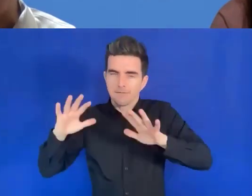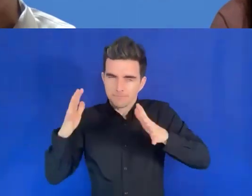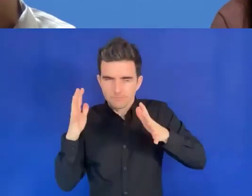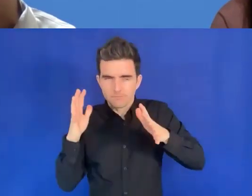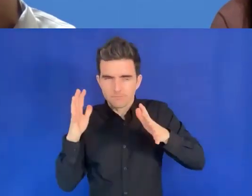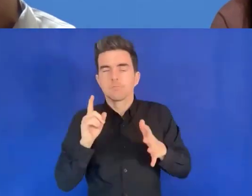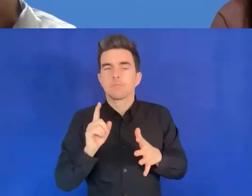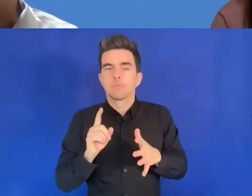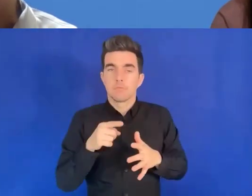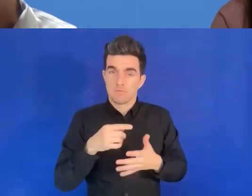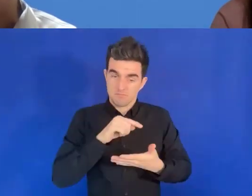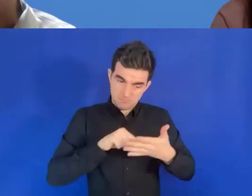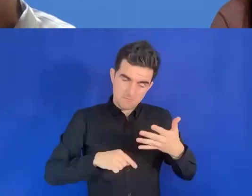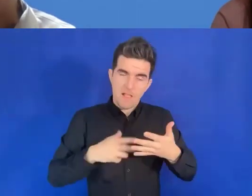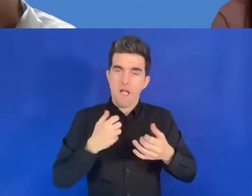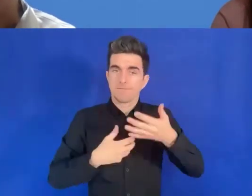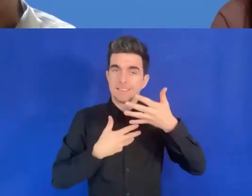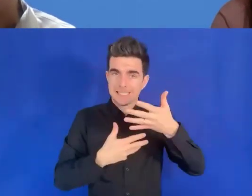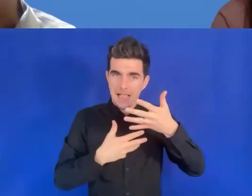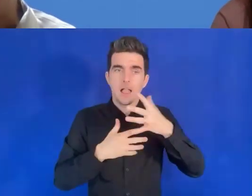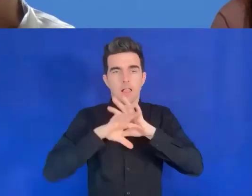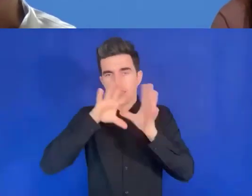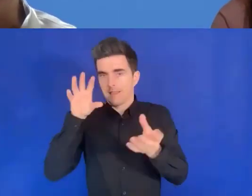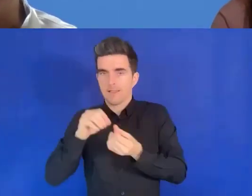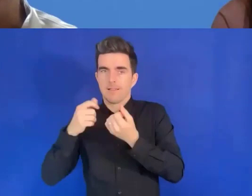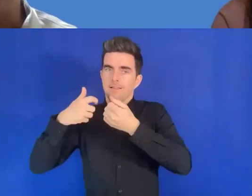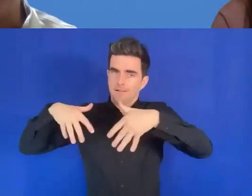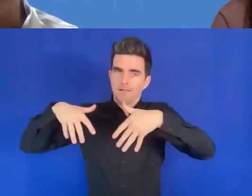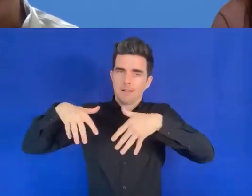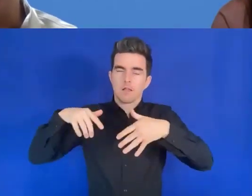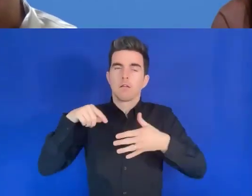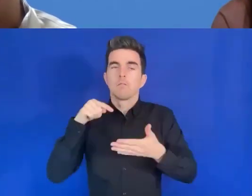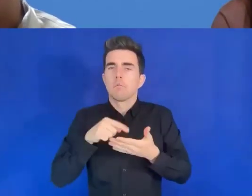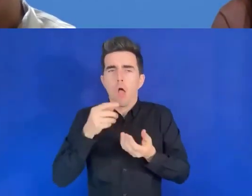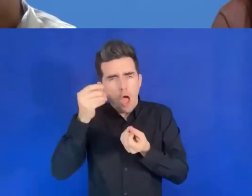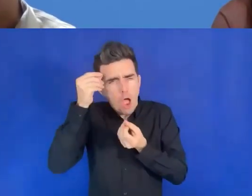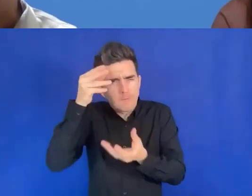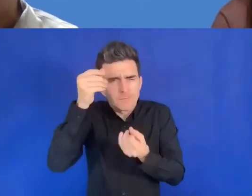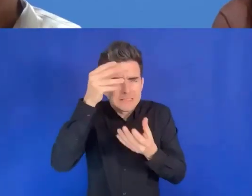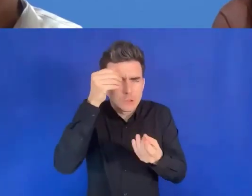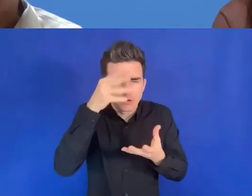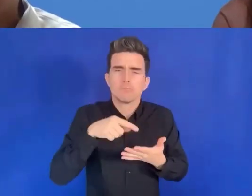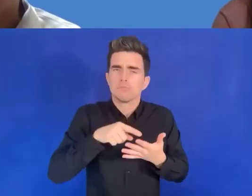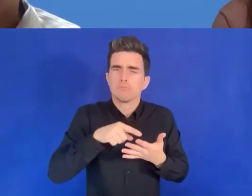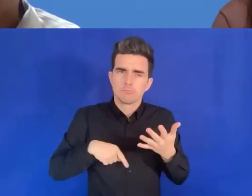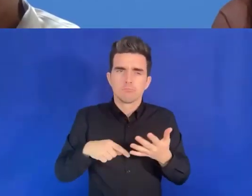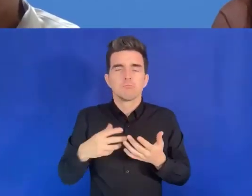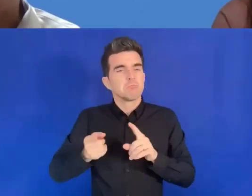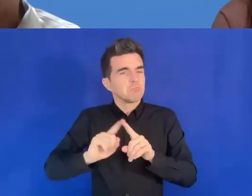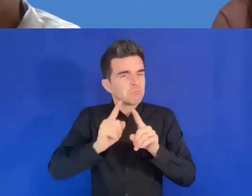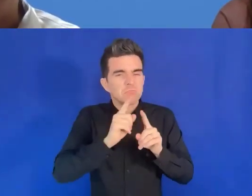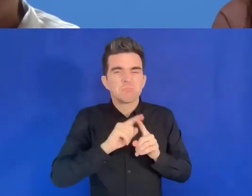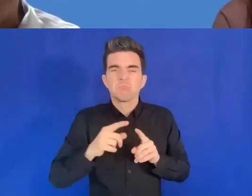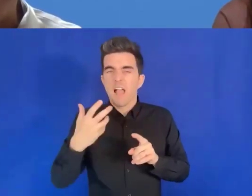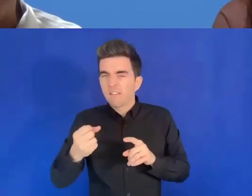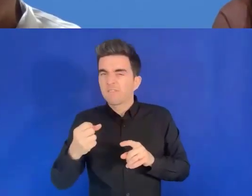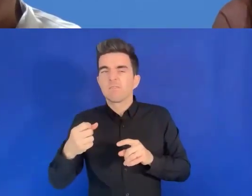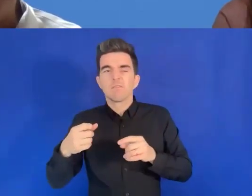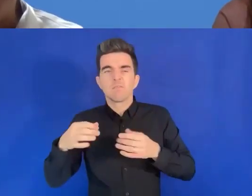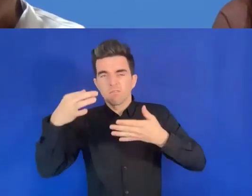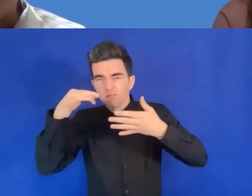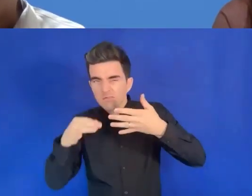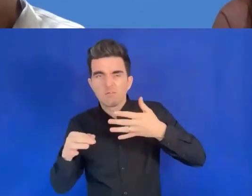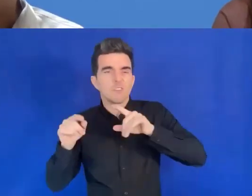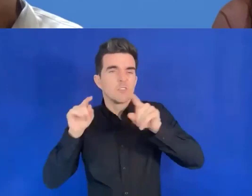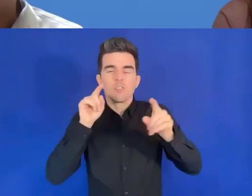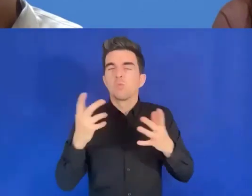les autres types de tableau de bord que nous avons qui existent déjà, c'est un tableau de bord sur les systèmes alimentaires,